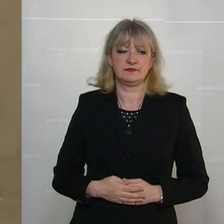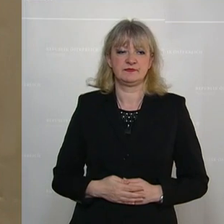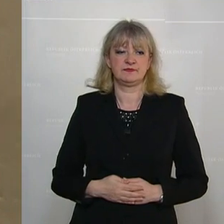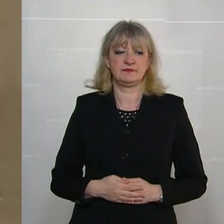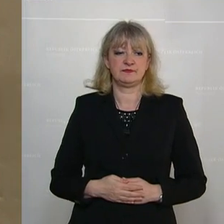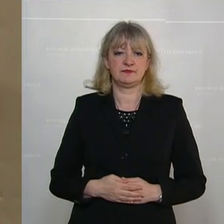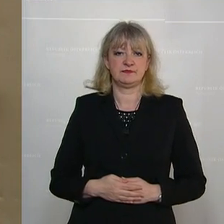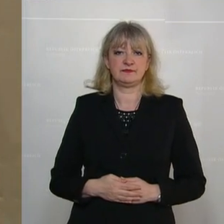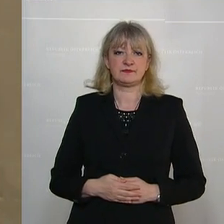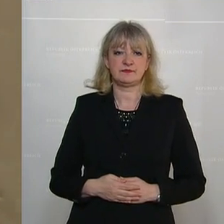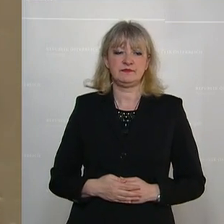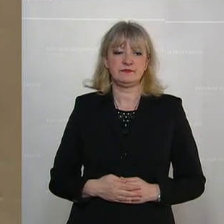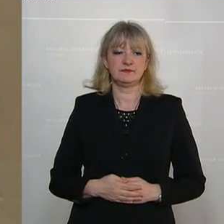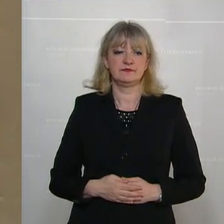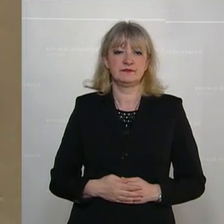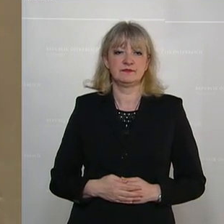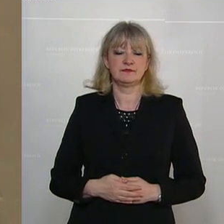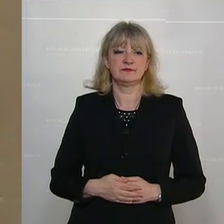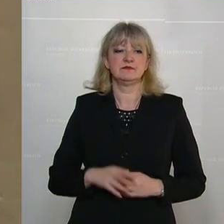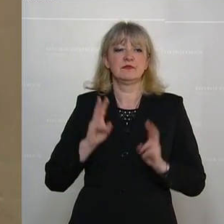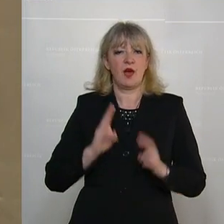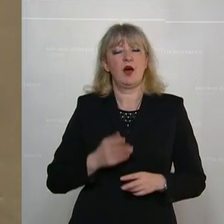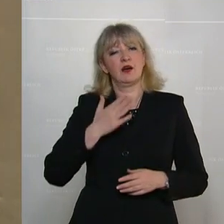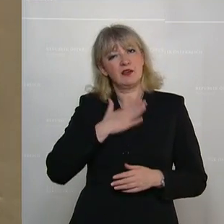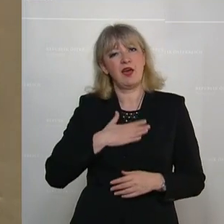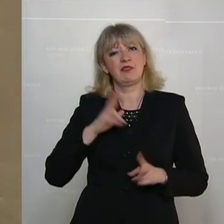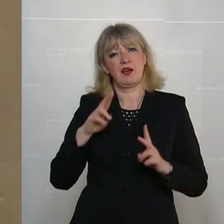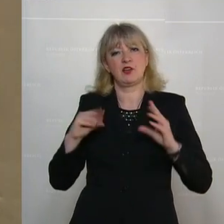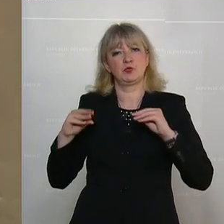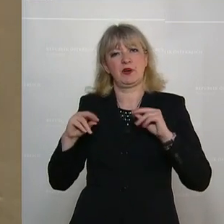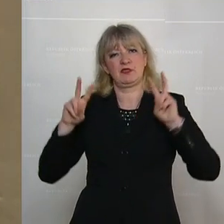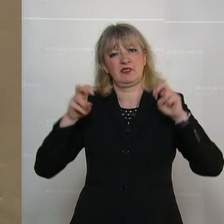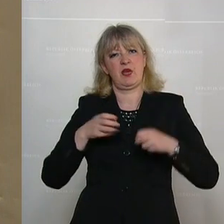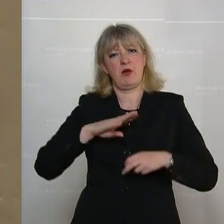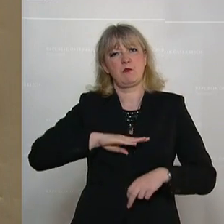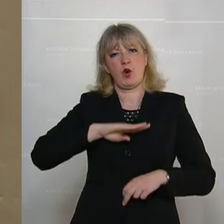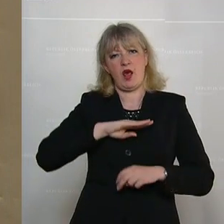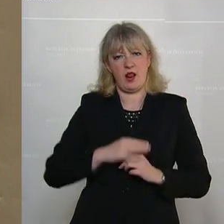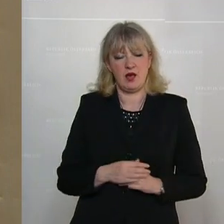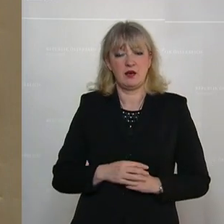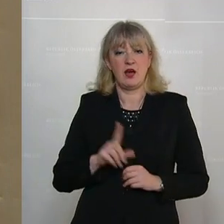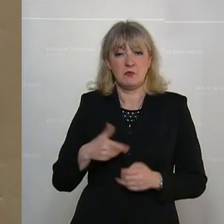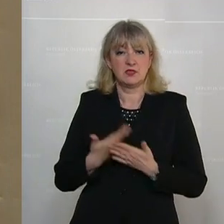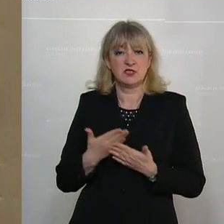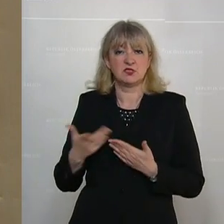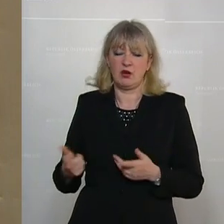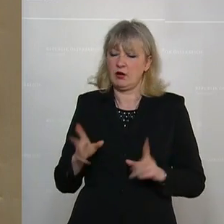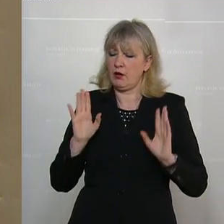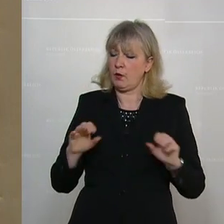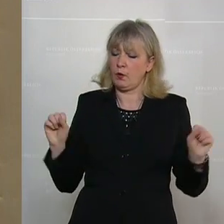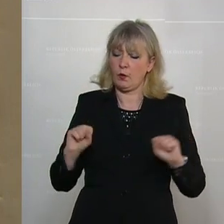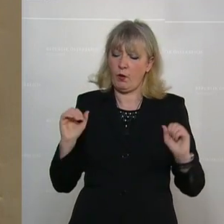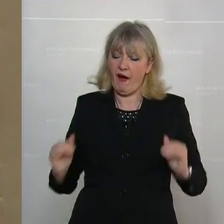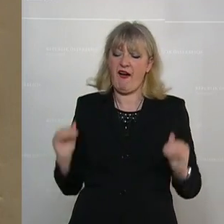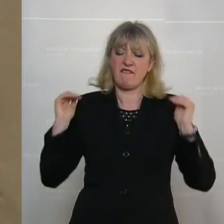Und wir können gerne über die Moral weiterreden. Das hier ist eine andere Dimension.